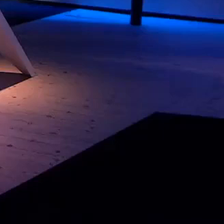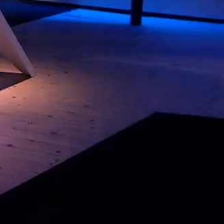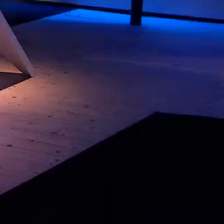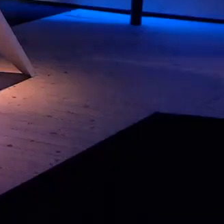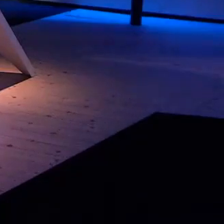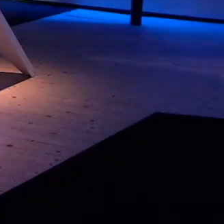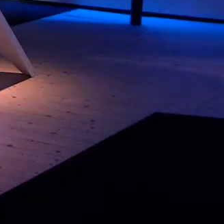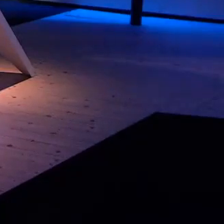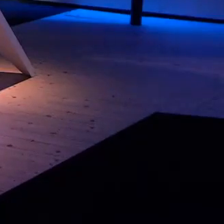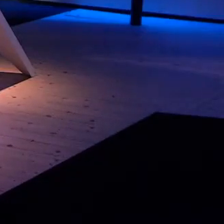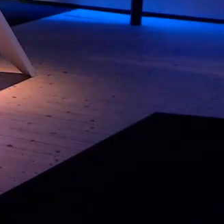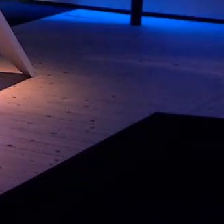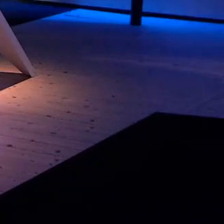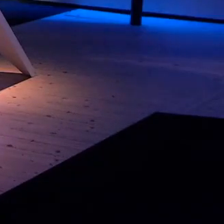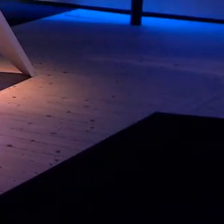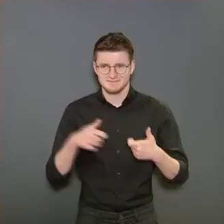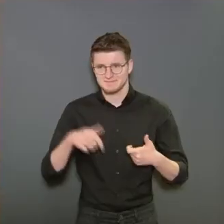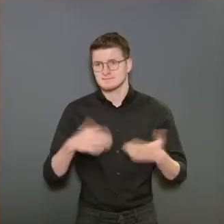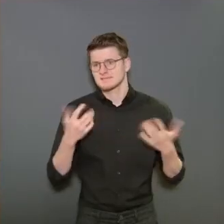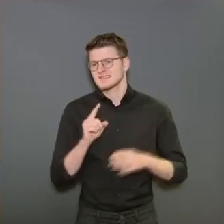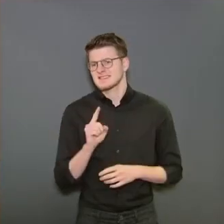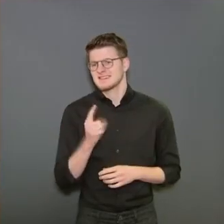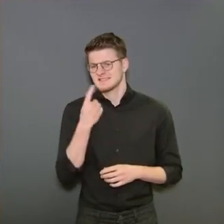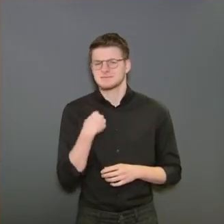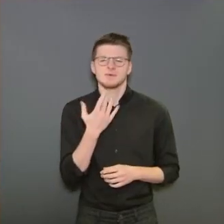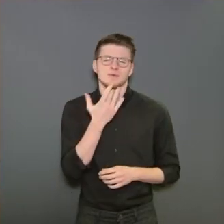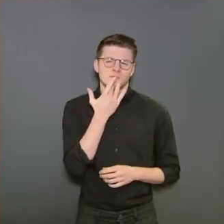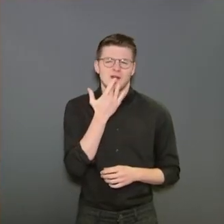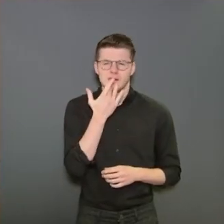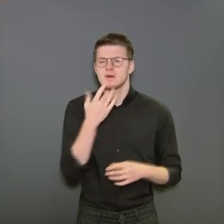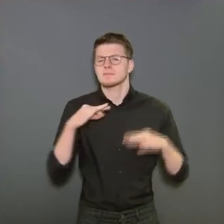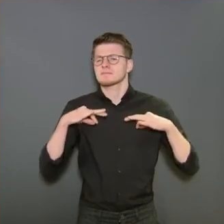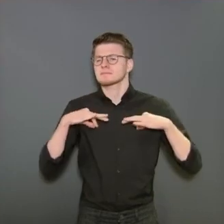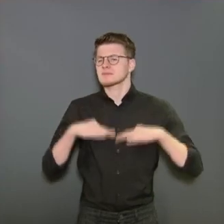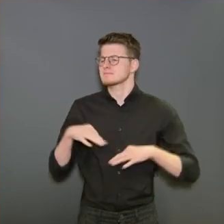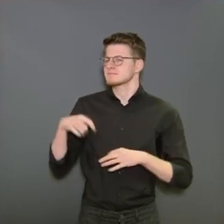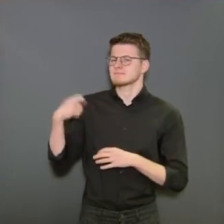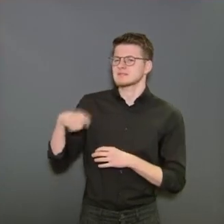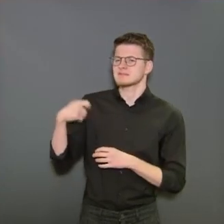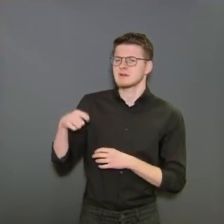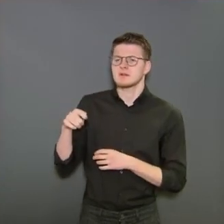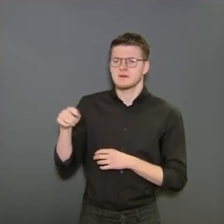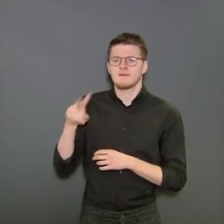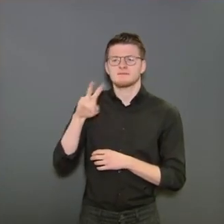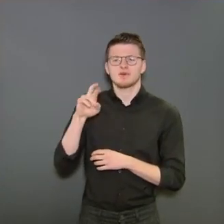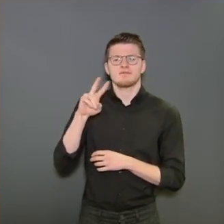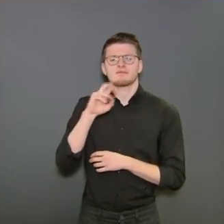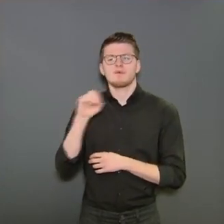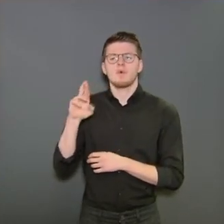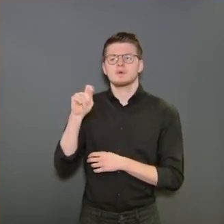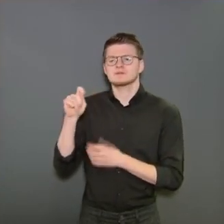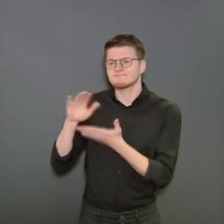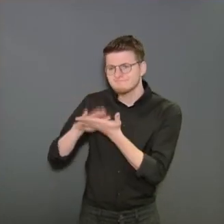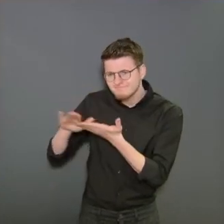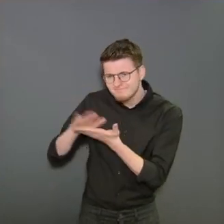Je dois déjà vous interrompre, la conférence de presse commence. ... de vous présenter les